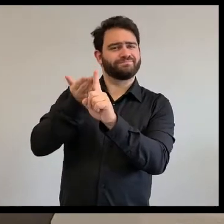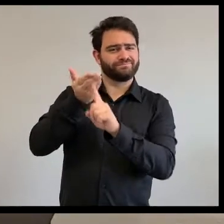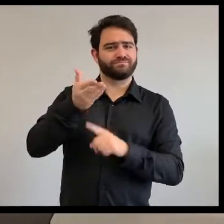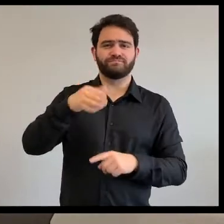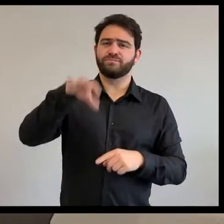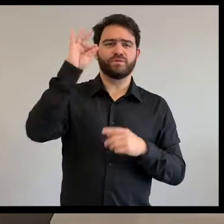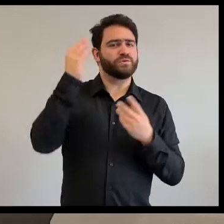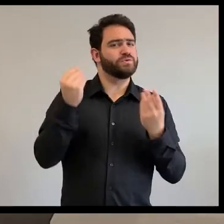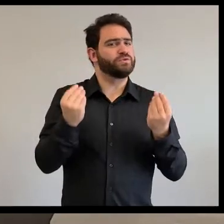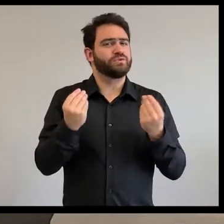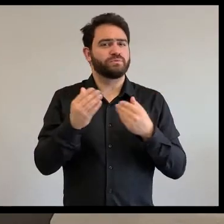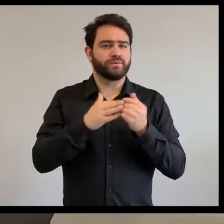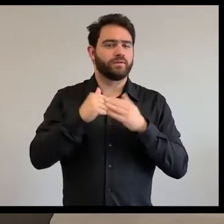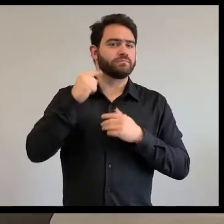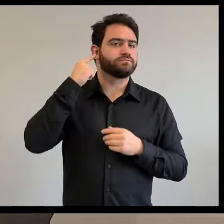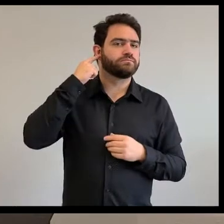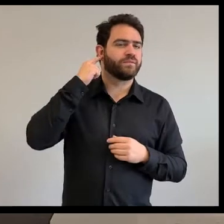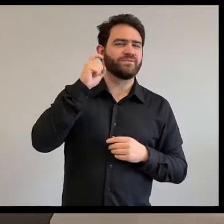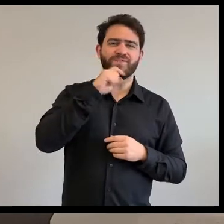était tellement égul